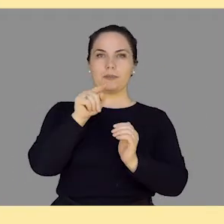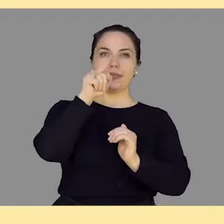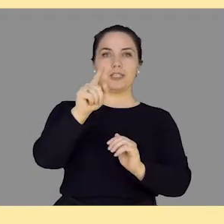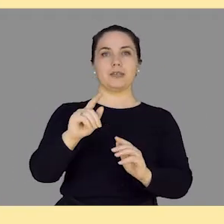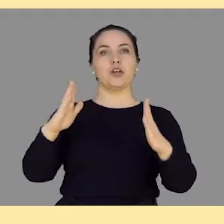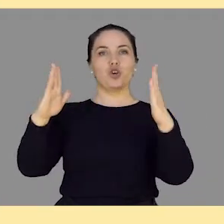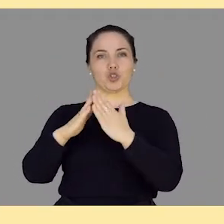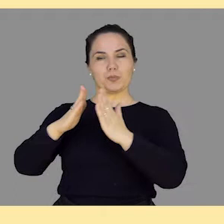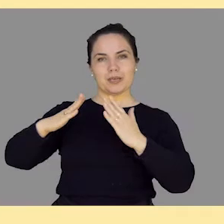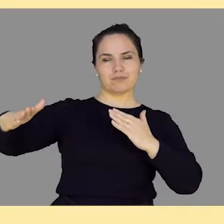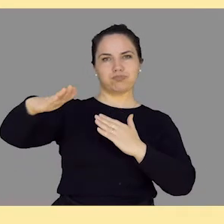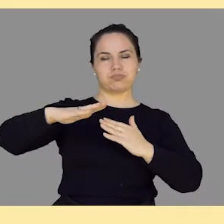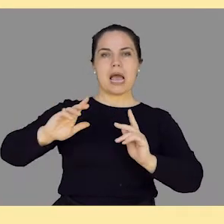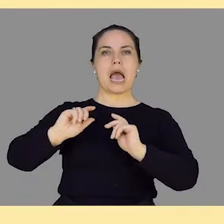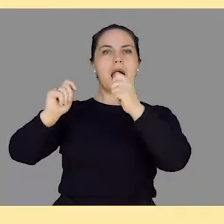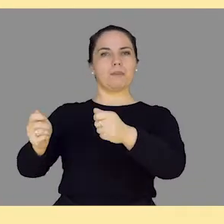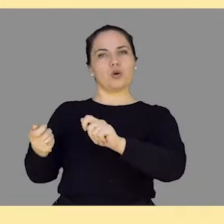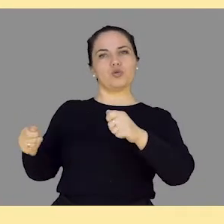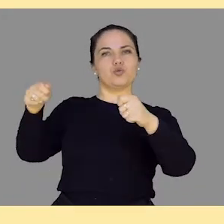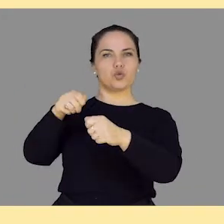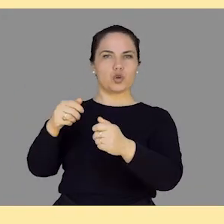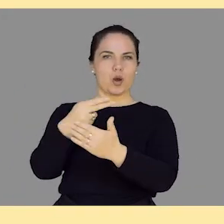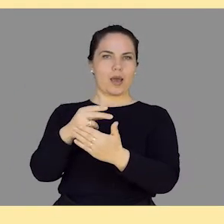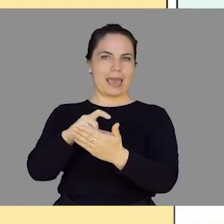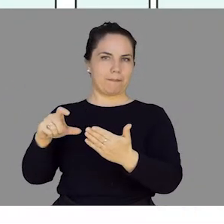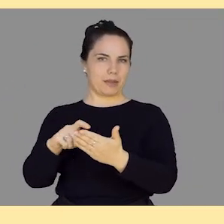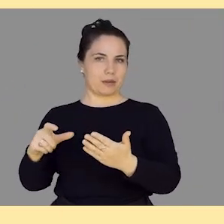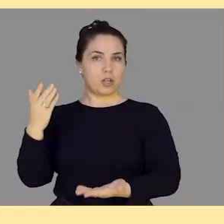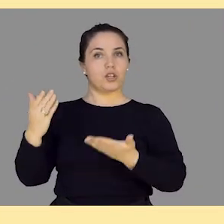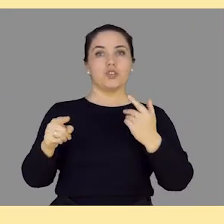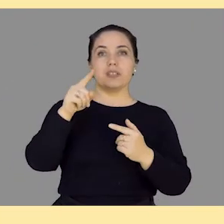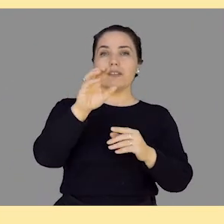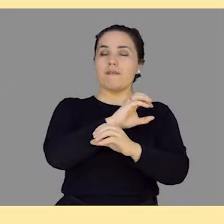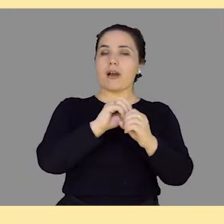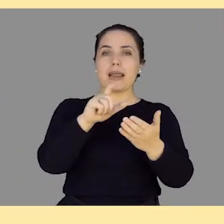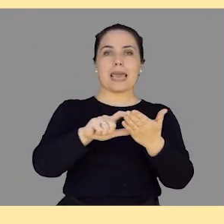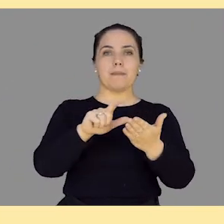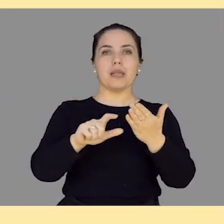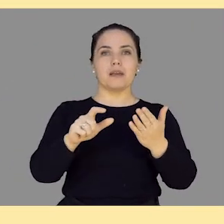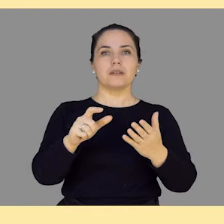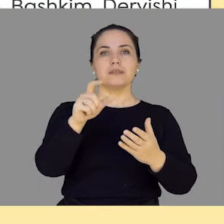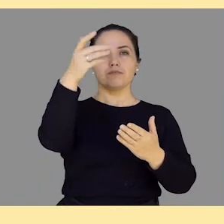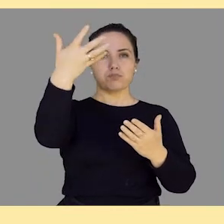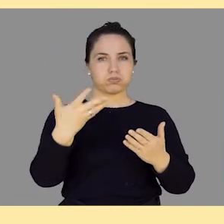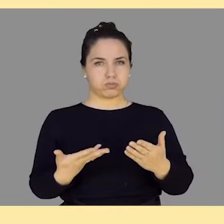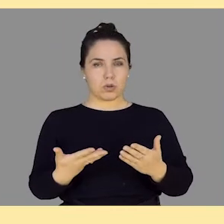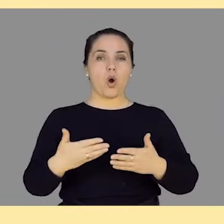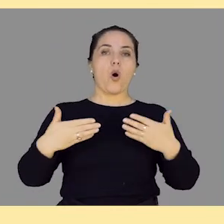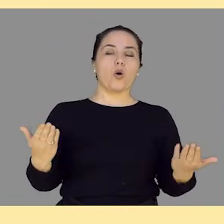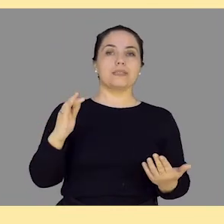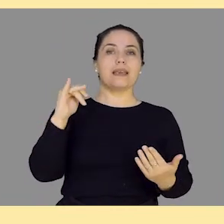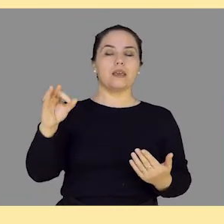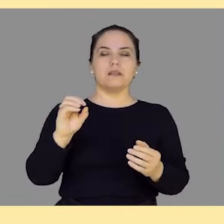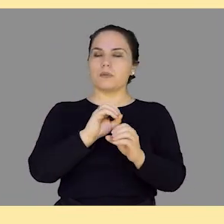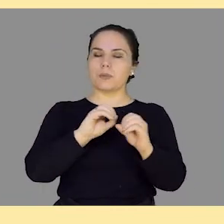drejtohuni me njëherë në zyrën e gjendje civile për t'i reguluar ato. Nëse nuk jeni një listën e zjedhëzve, ose nuk jeni një dokument të